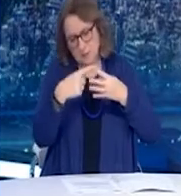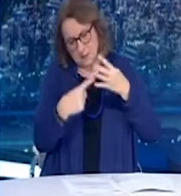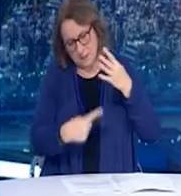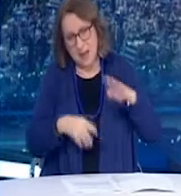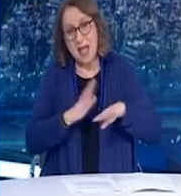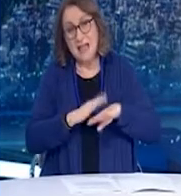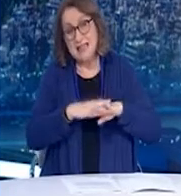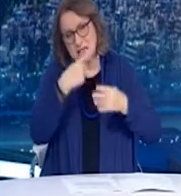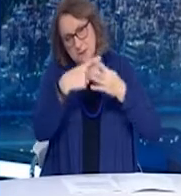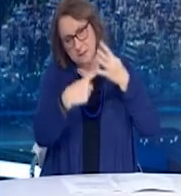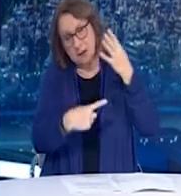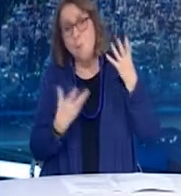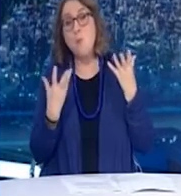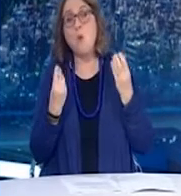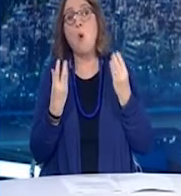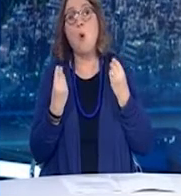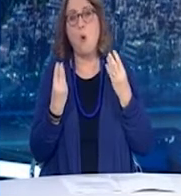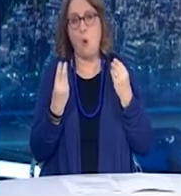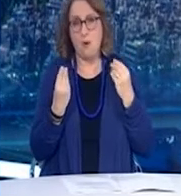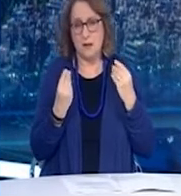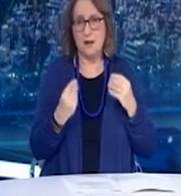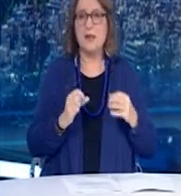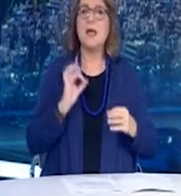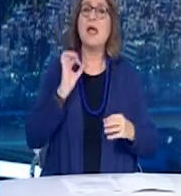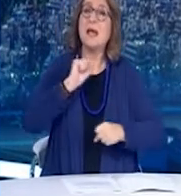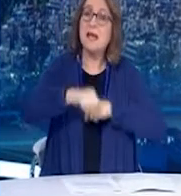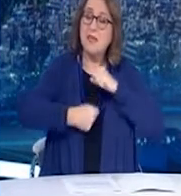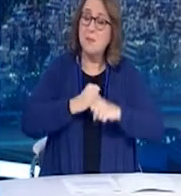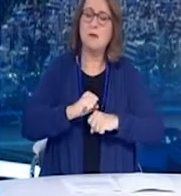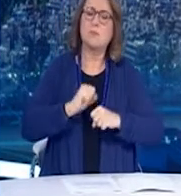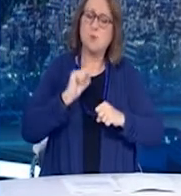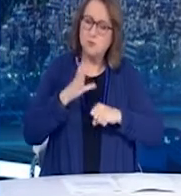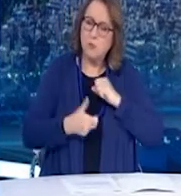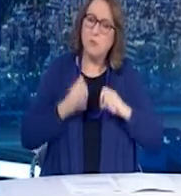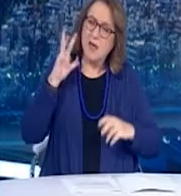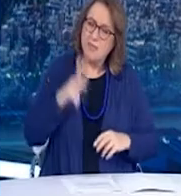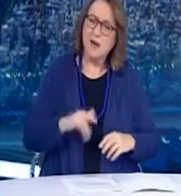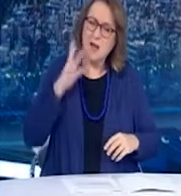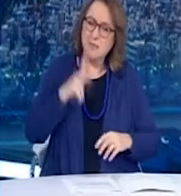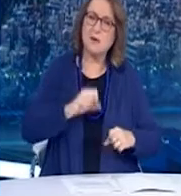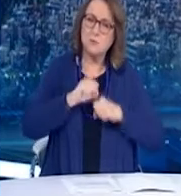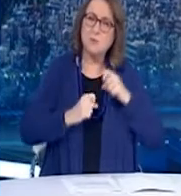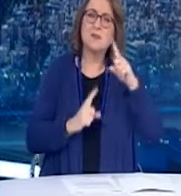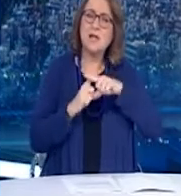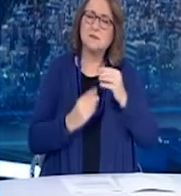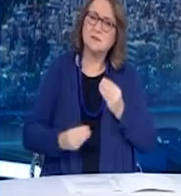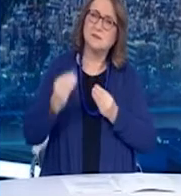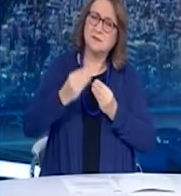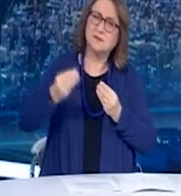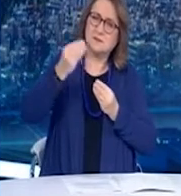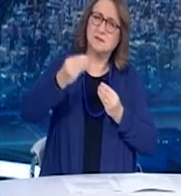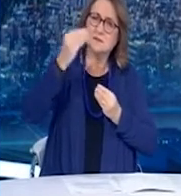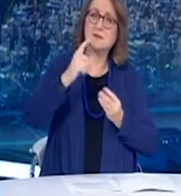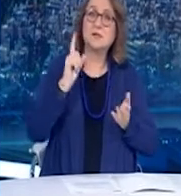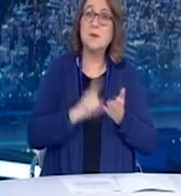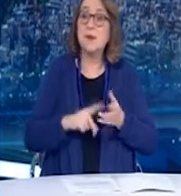Καθημερινά γίνεται μια προσπάθεια να αυξηθεί ο ρυθμός των τεστ που διανεργούνται γιατί είναι εξαιρετικά σημαντική η διάγνωση